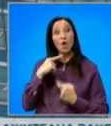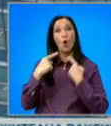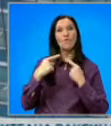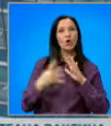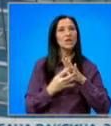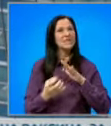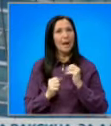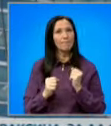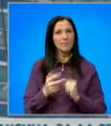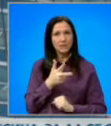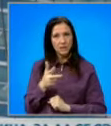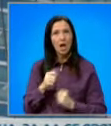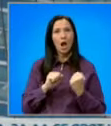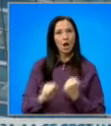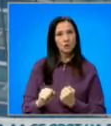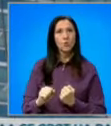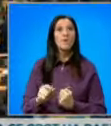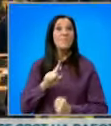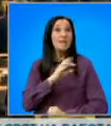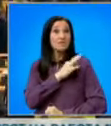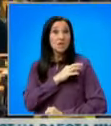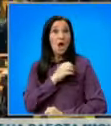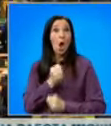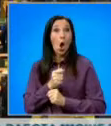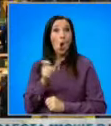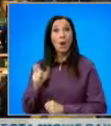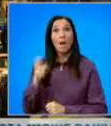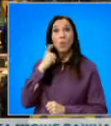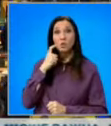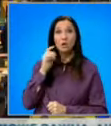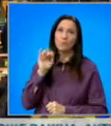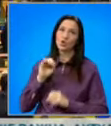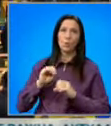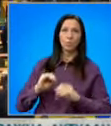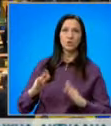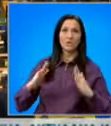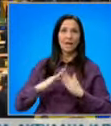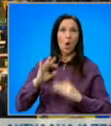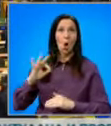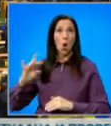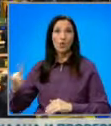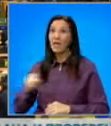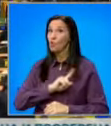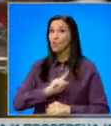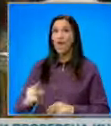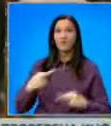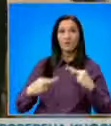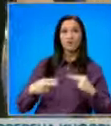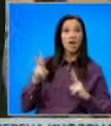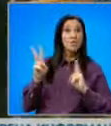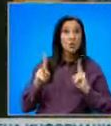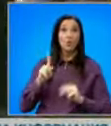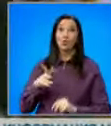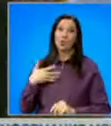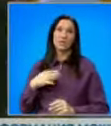запис късно тази нощ. Невакцинираният му колега Болсонаро беше допуснат до сградата на ОНЕ, но не и в ресторантите в Нью-Йорк, които изискват